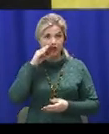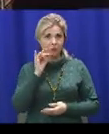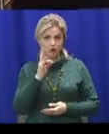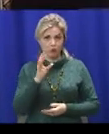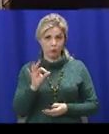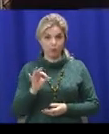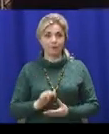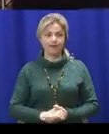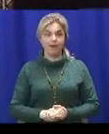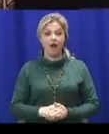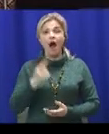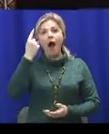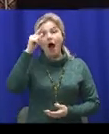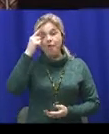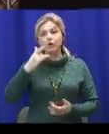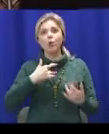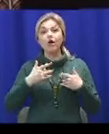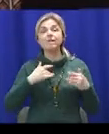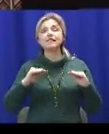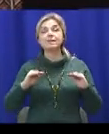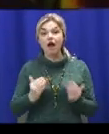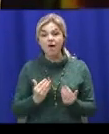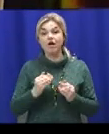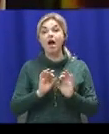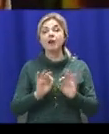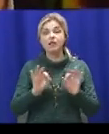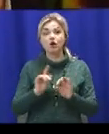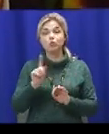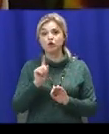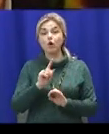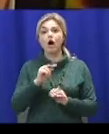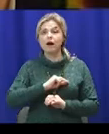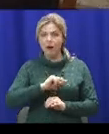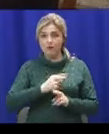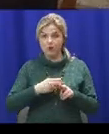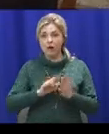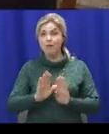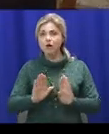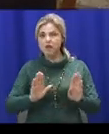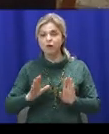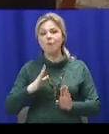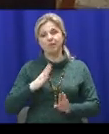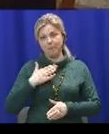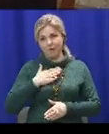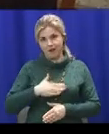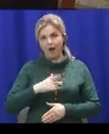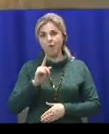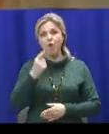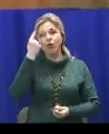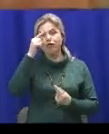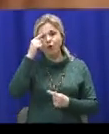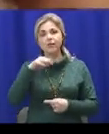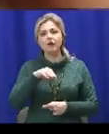Автор вистави Микола Євтушенко розповідає, працювати над постановкою було приємно, оскільки творчістю Тараса